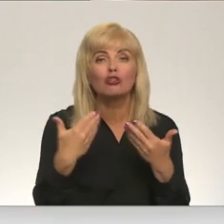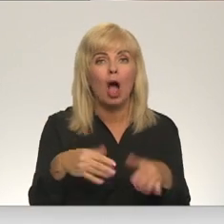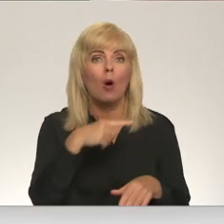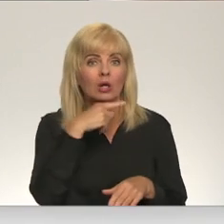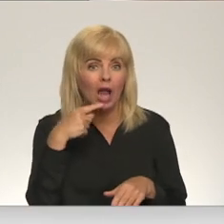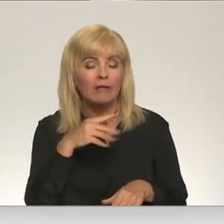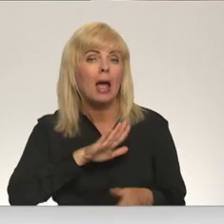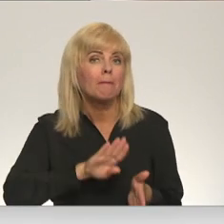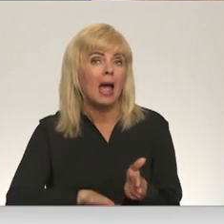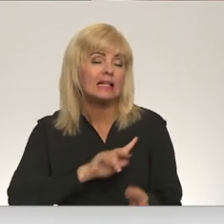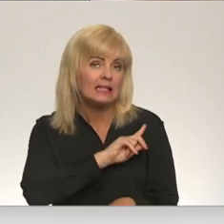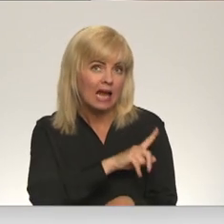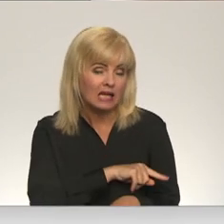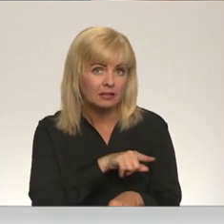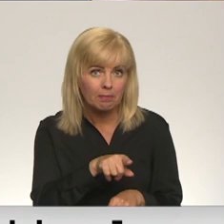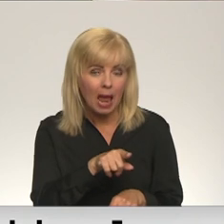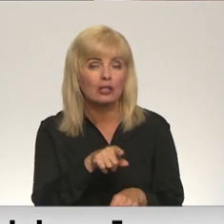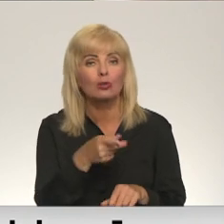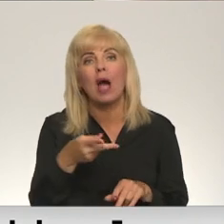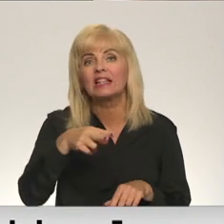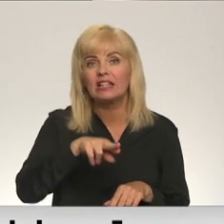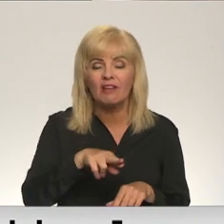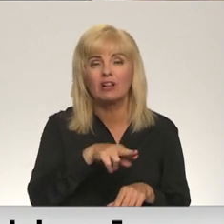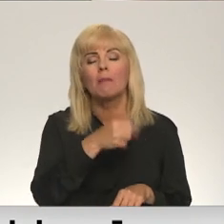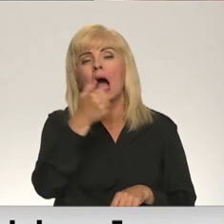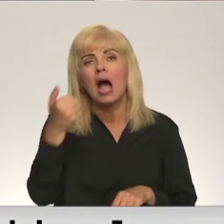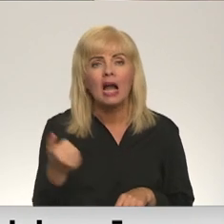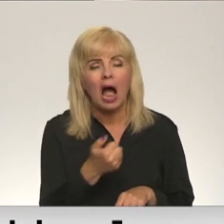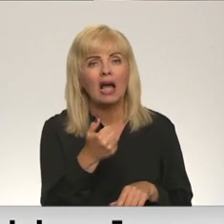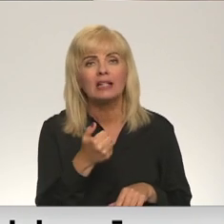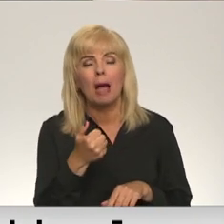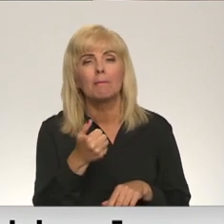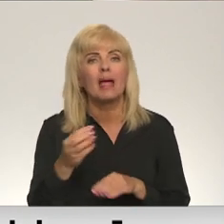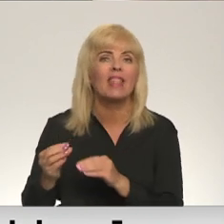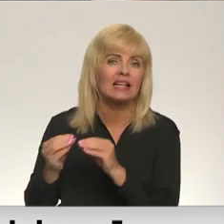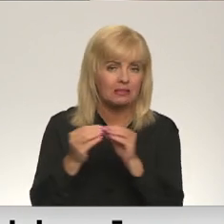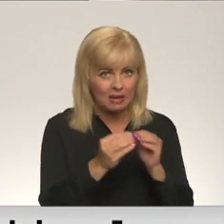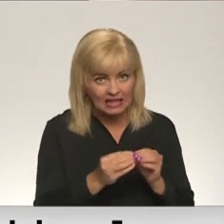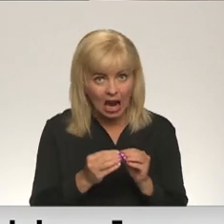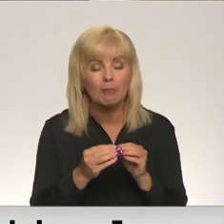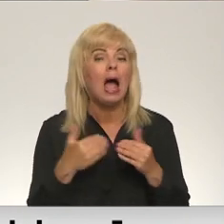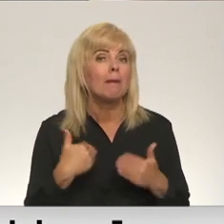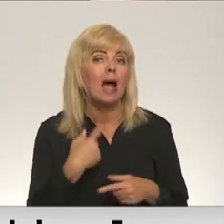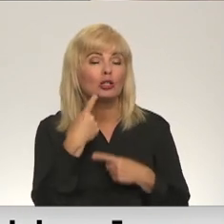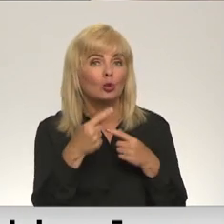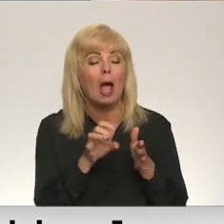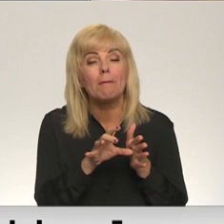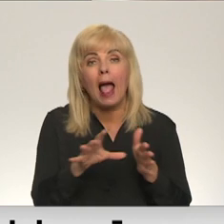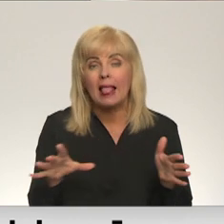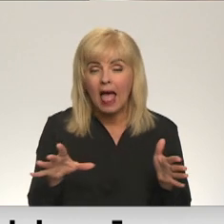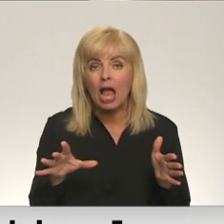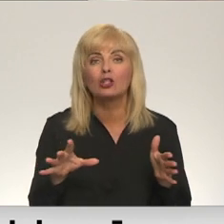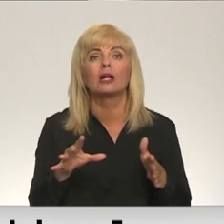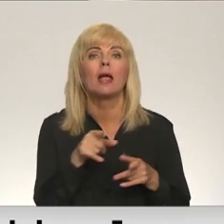bez iespējām to būtiski diversificēt gadiem, gadu desmitiem. Kad mēs runājam pie elektroenerģiju, tad